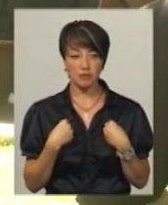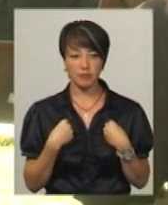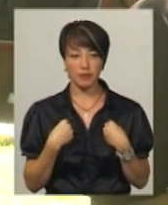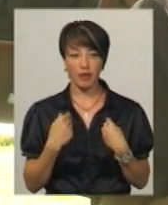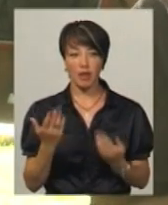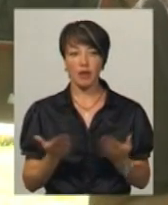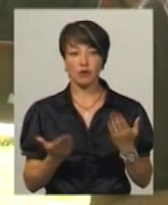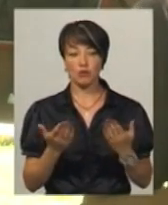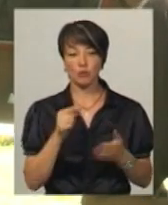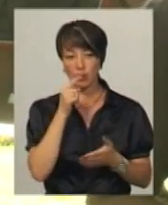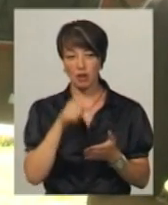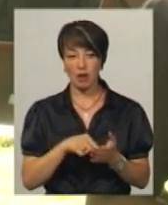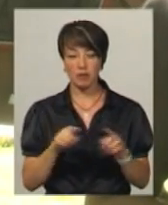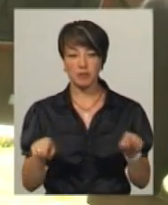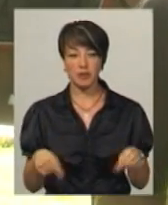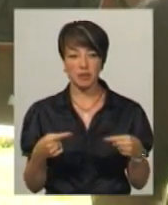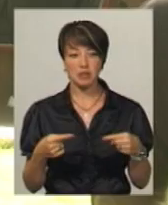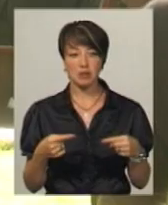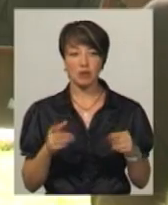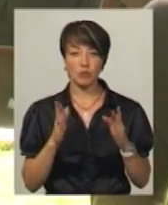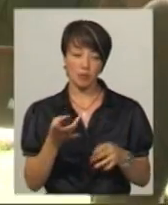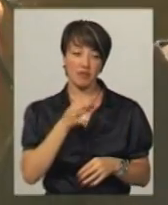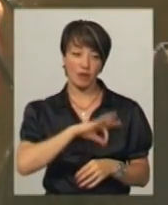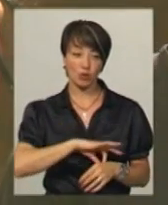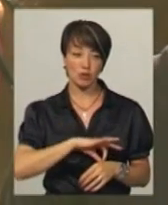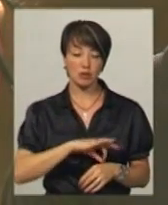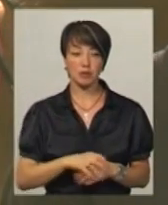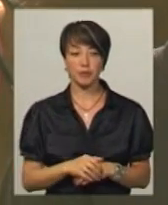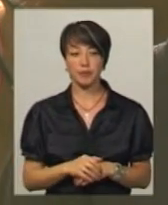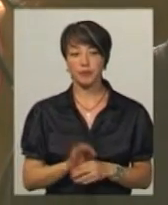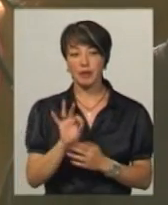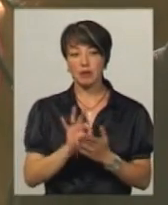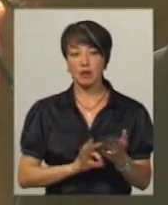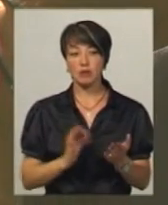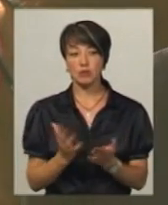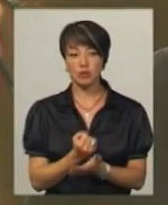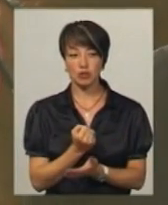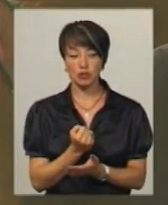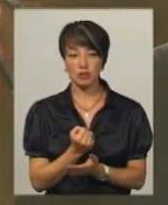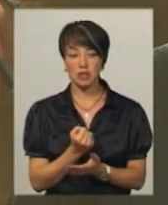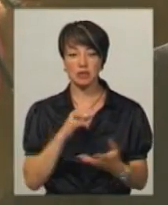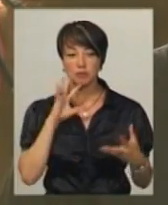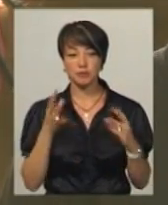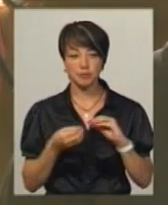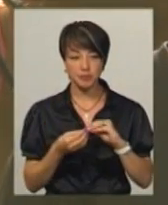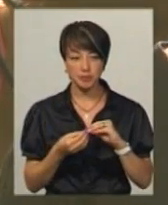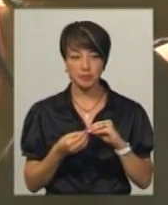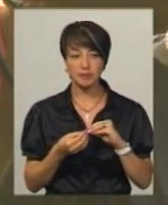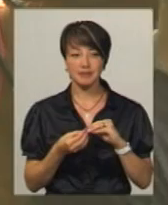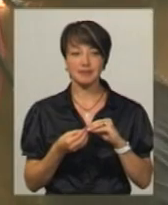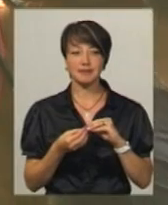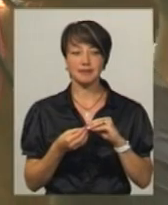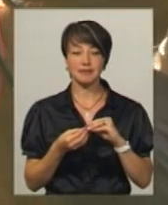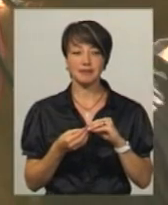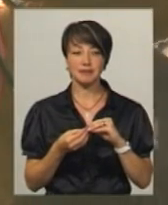якщо ми вже сюди потрапили для реабілітації, її потрібно використати. Одразу знайшли спільну мову і